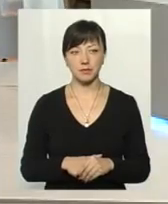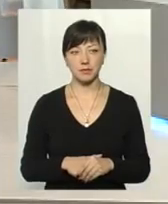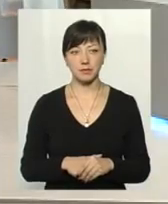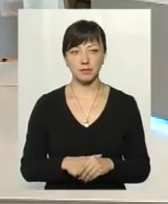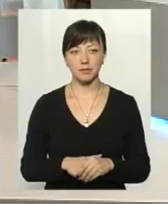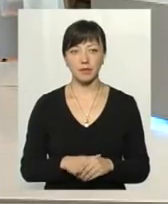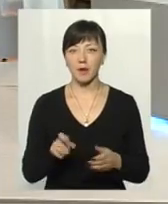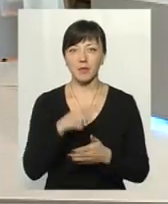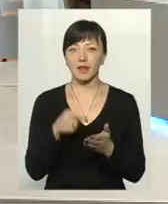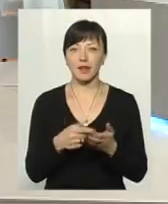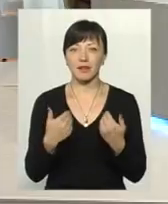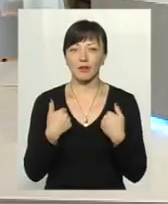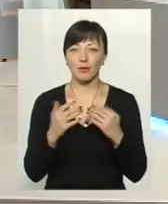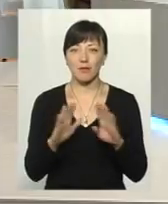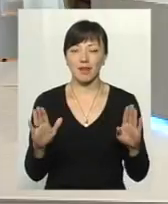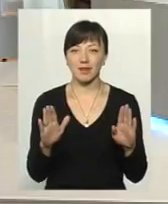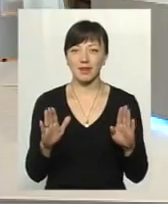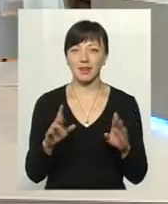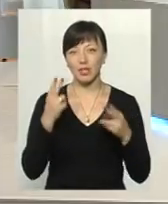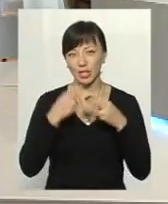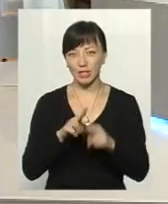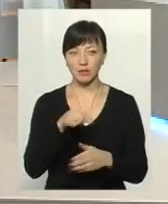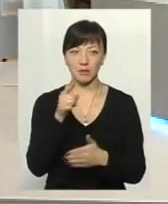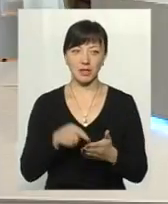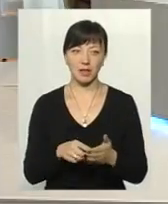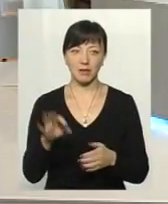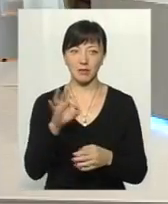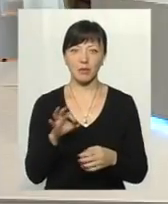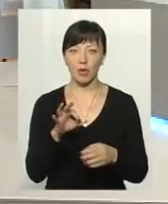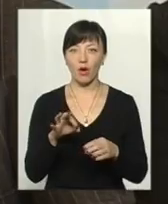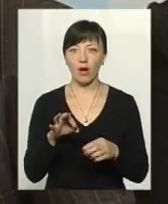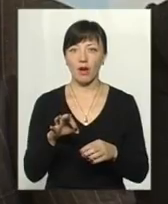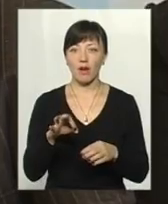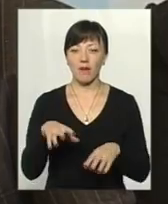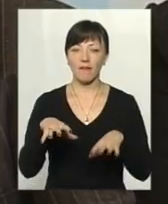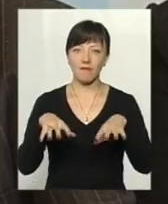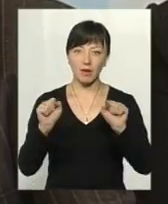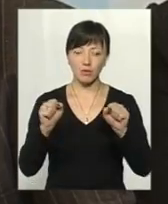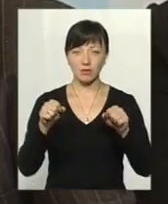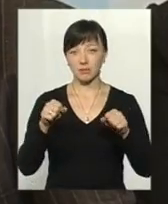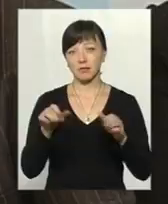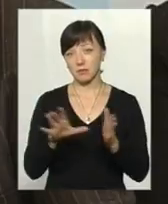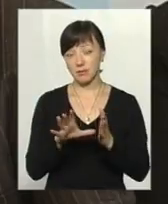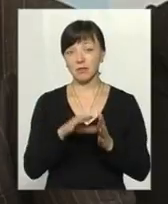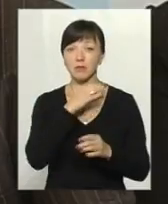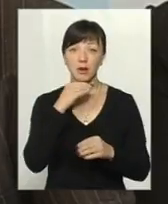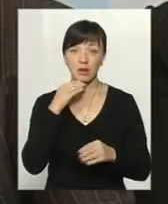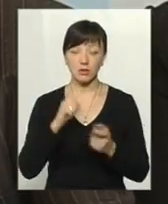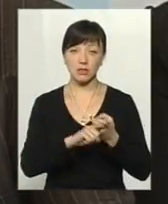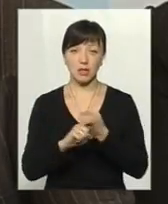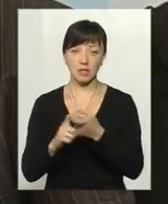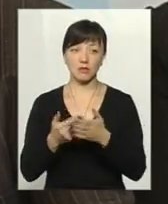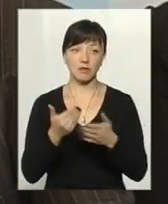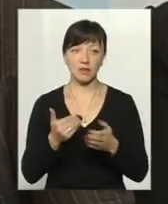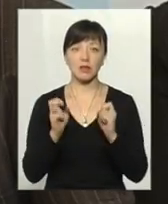Це питання не для мене, це таке технічне питання про вірні відключення, але дійсно багато дуже залежить